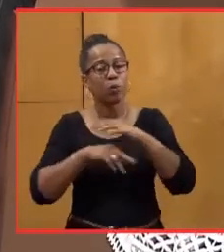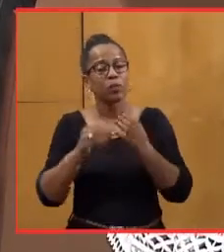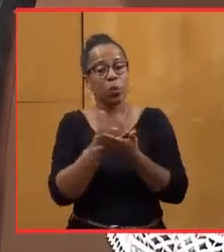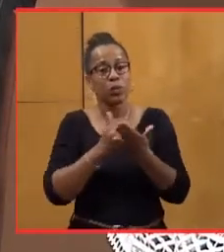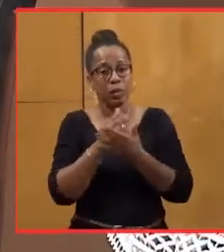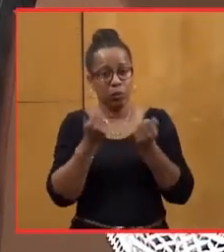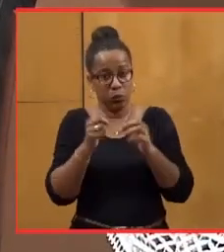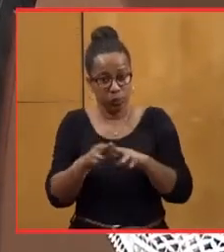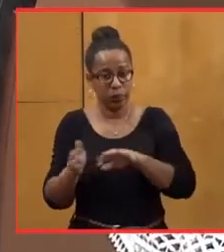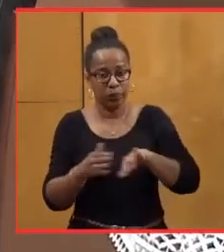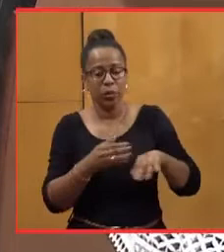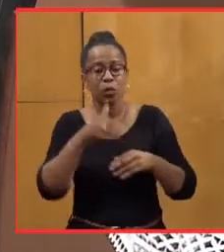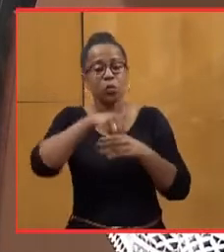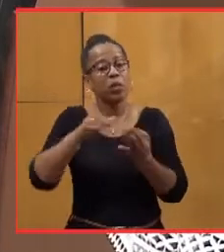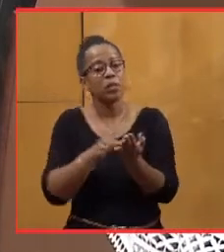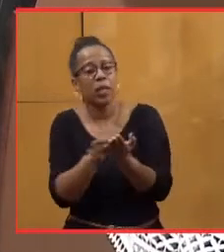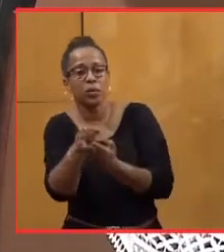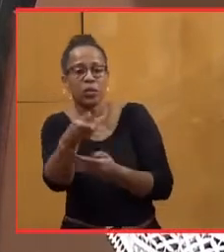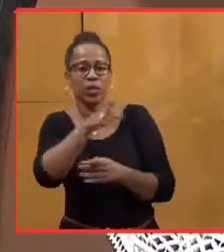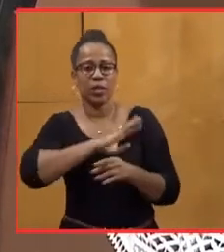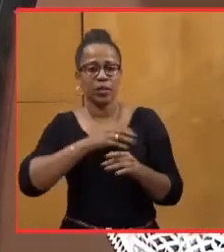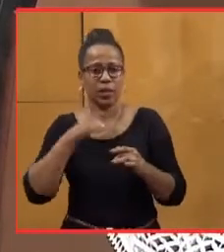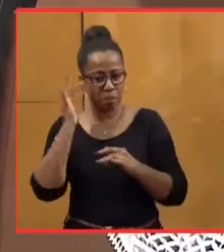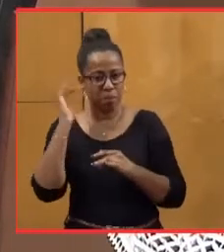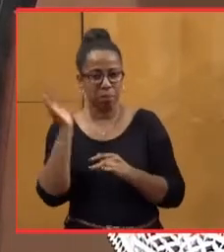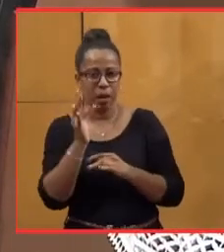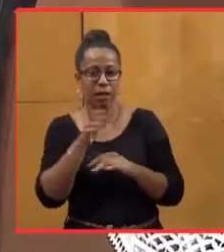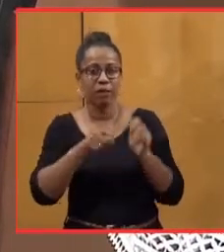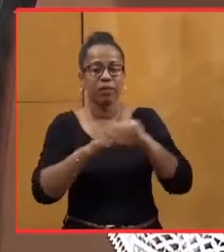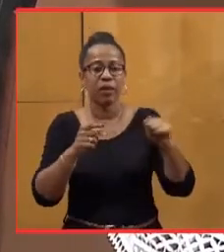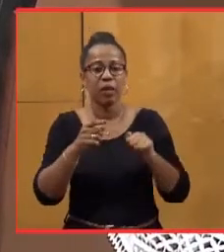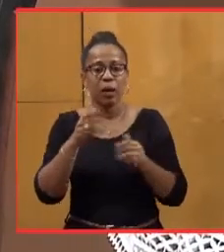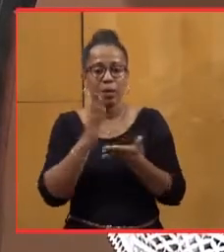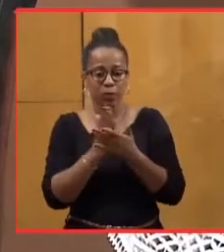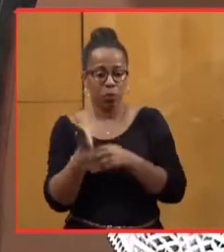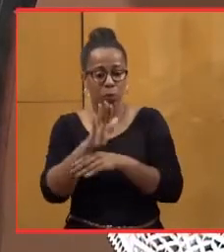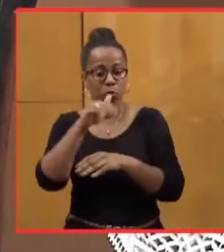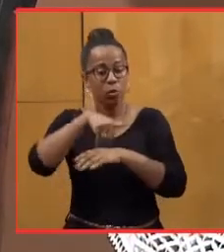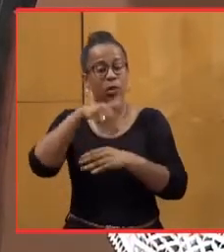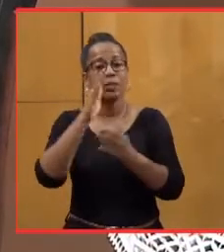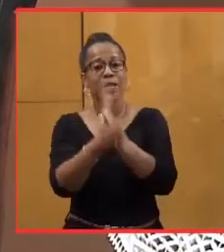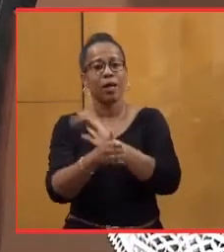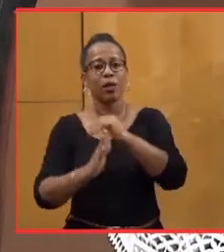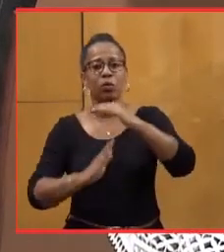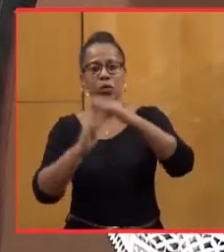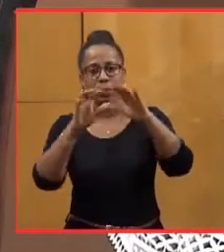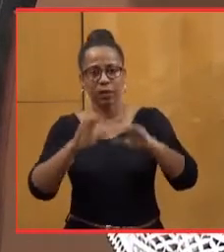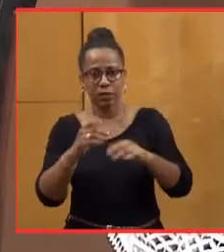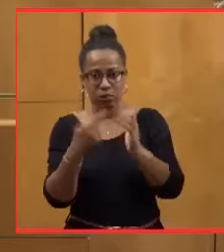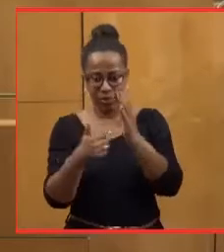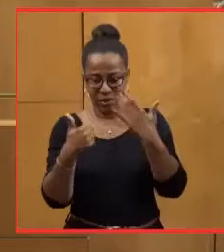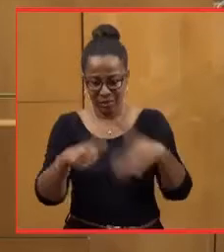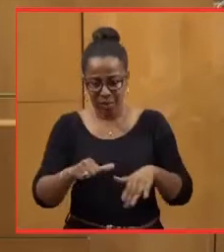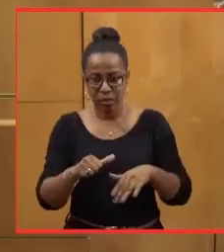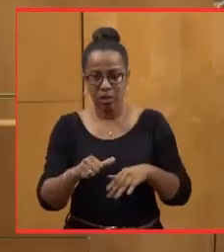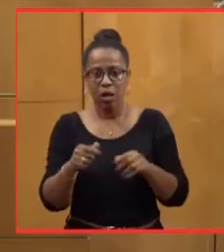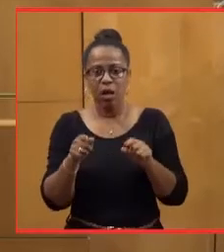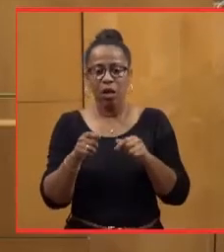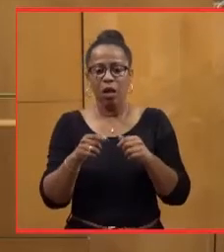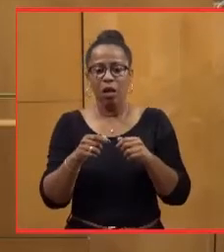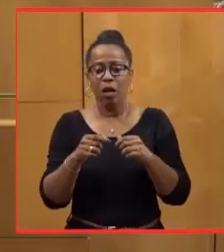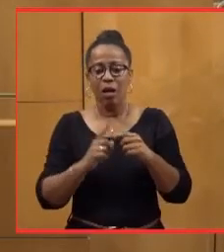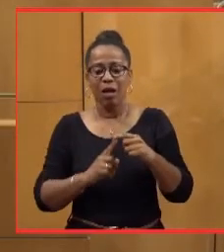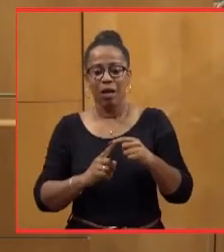vous essayez de faire les malins car, montré immédiatement dans le compte administratif 2016, un très large et important